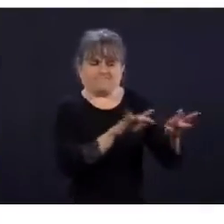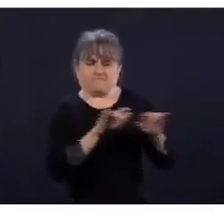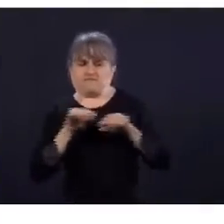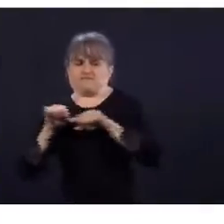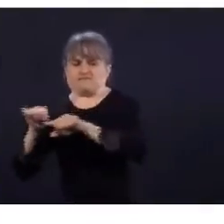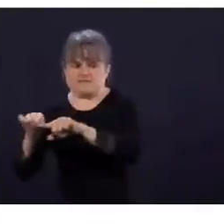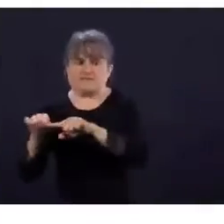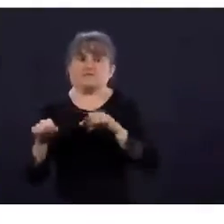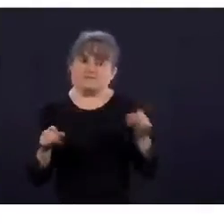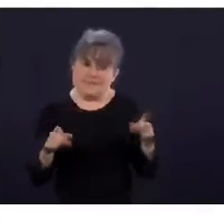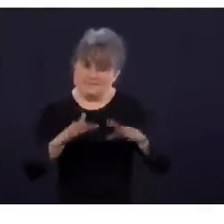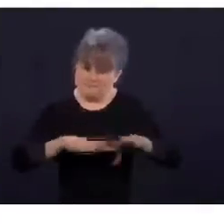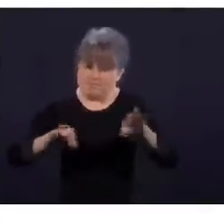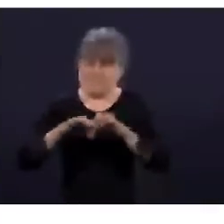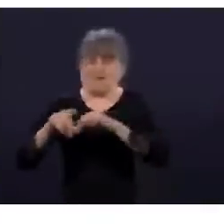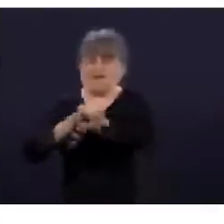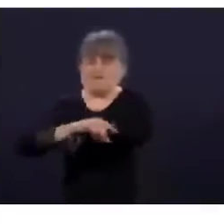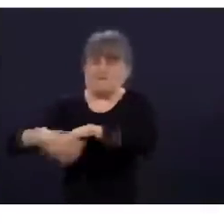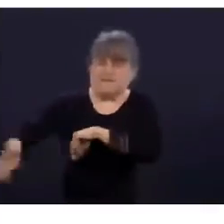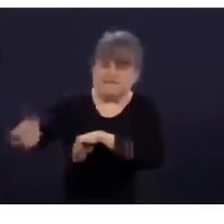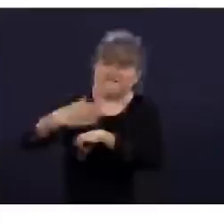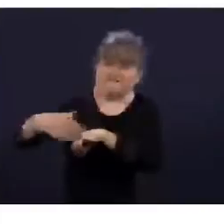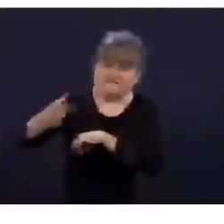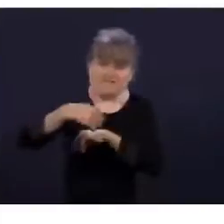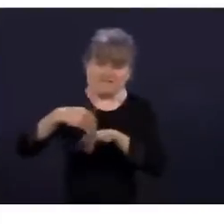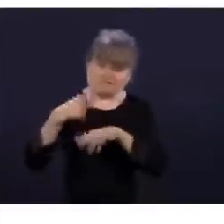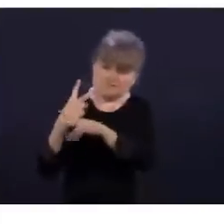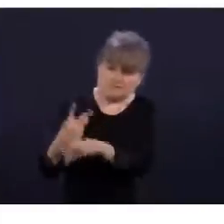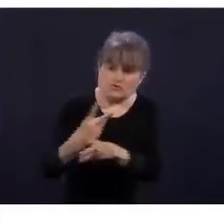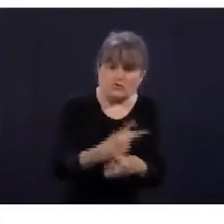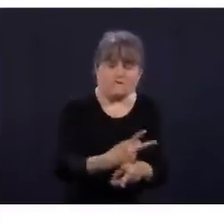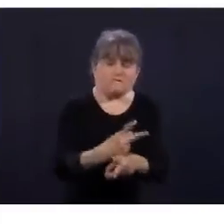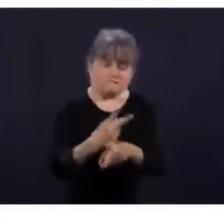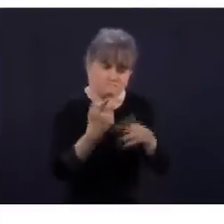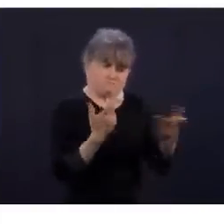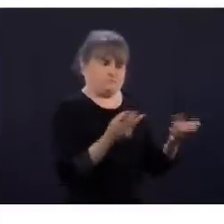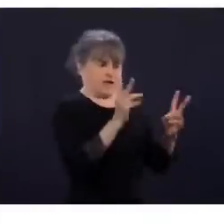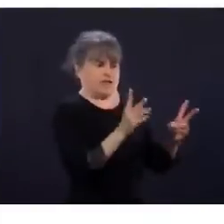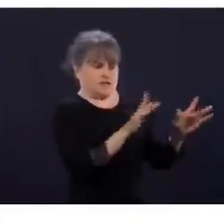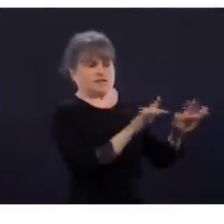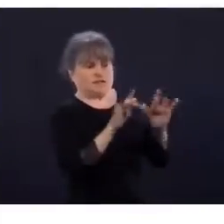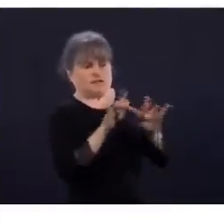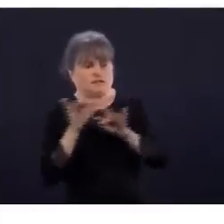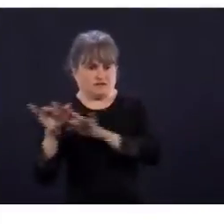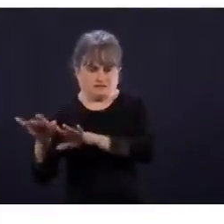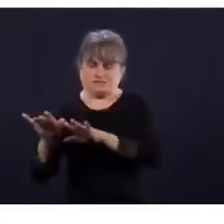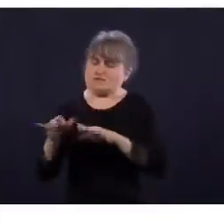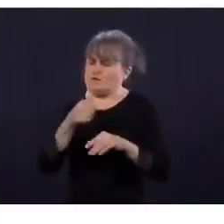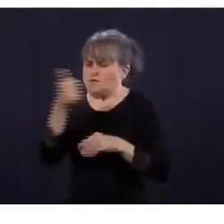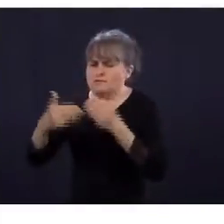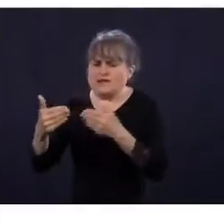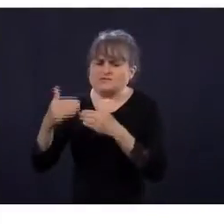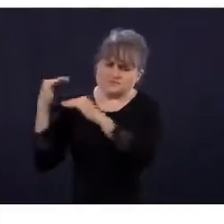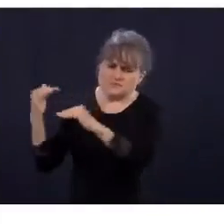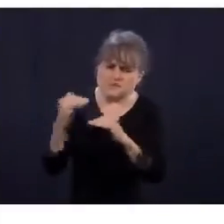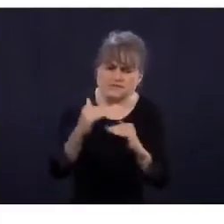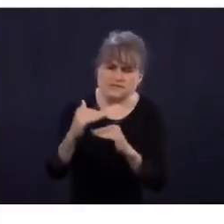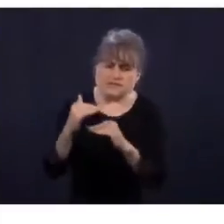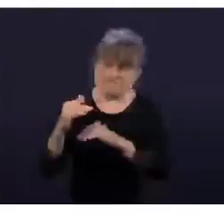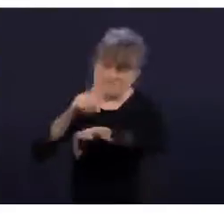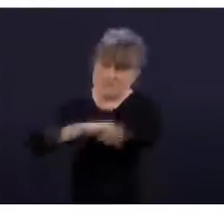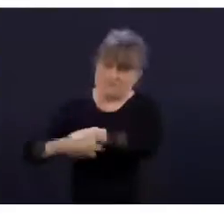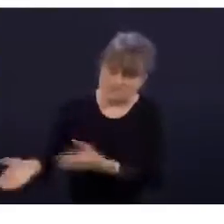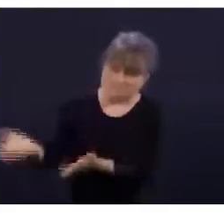'ajouterais sur la question de M. Laforêt, par rapport à la situation à l'Hôtel Best Western, que c'est le CISSS